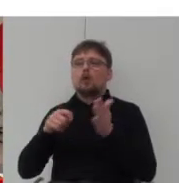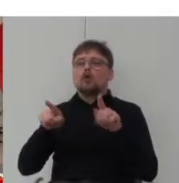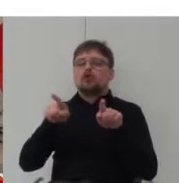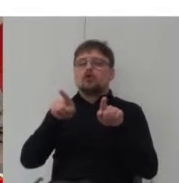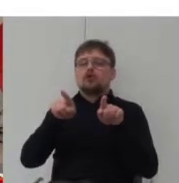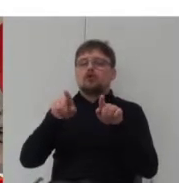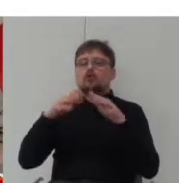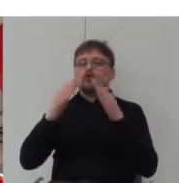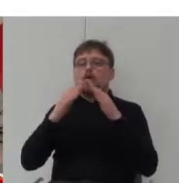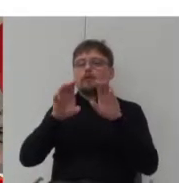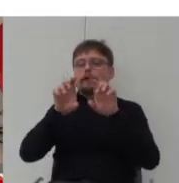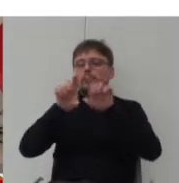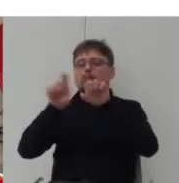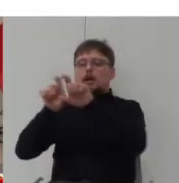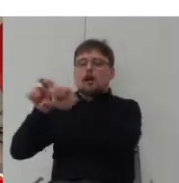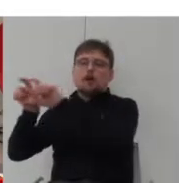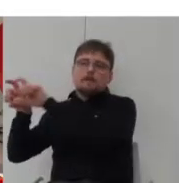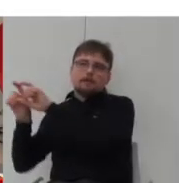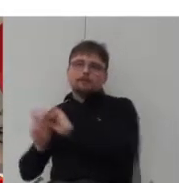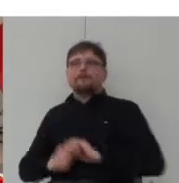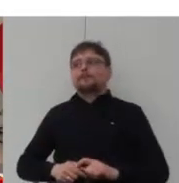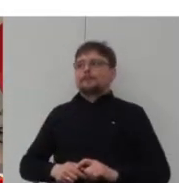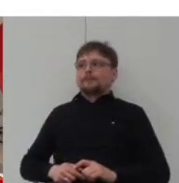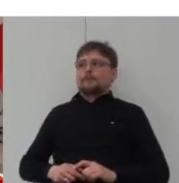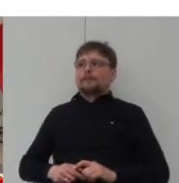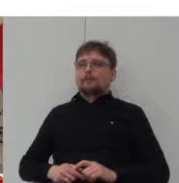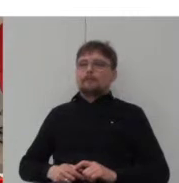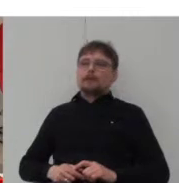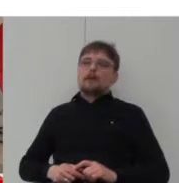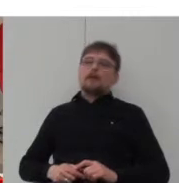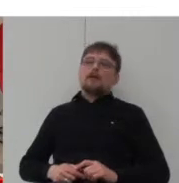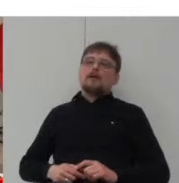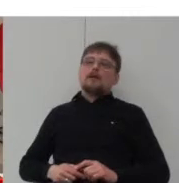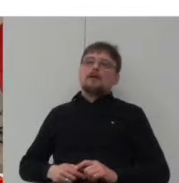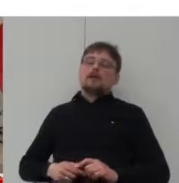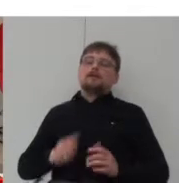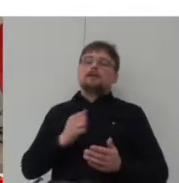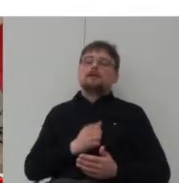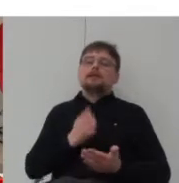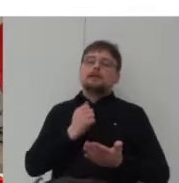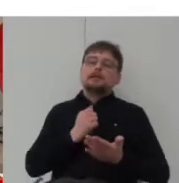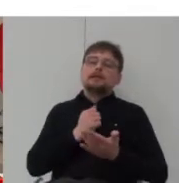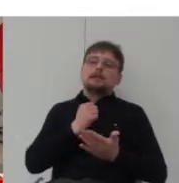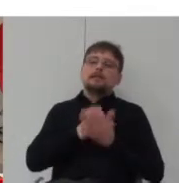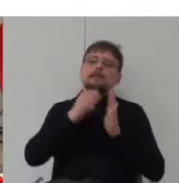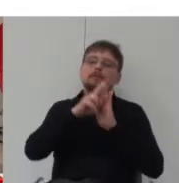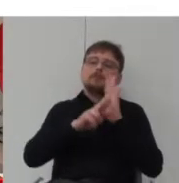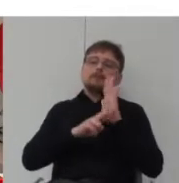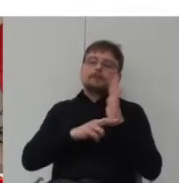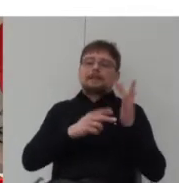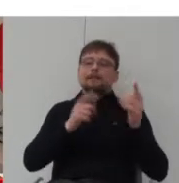tutaj najczęściej ze względu na ze względu na standard pożarowy czy akustyczny profesjonalna ekipa budowlana